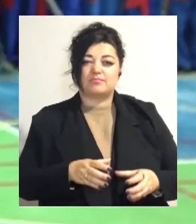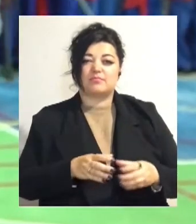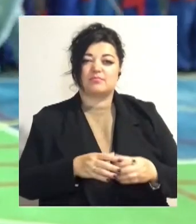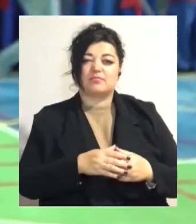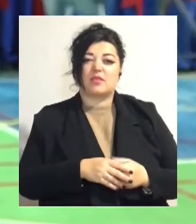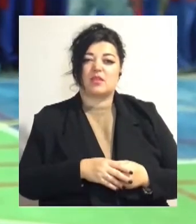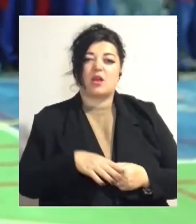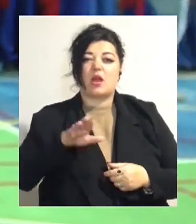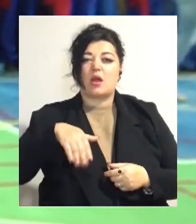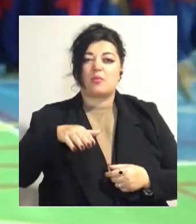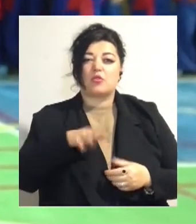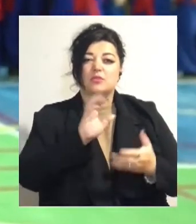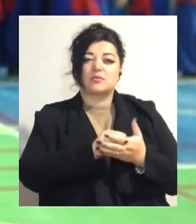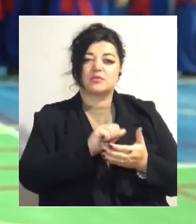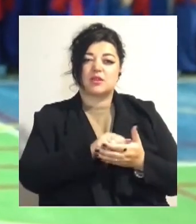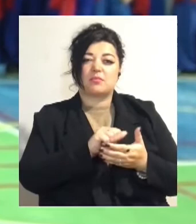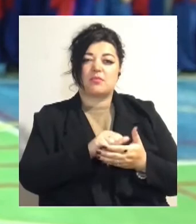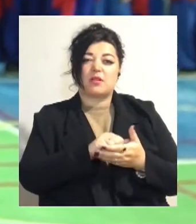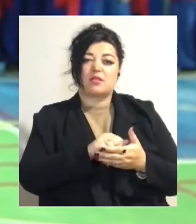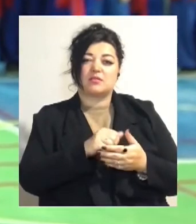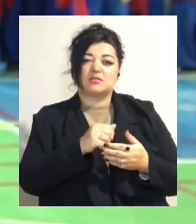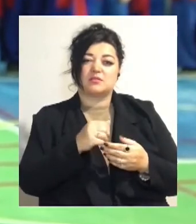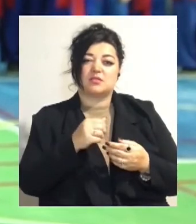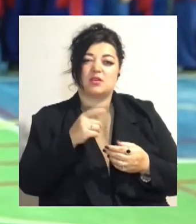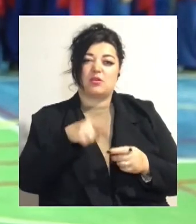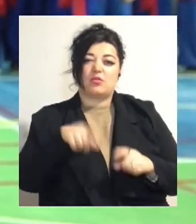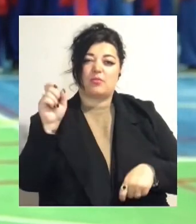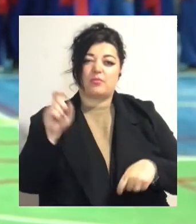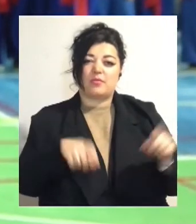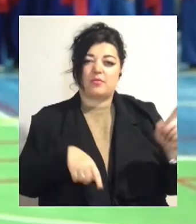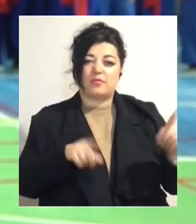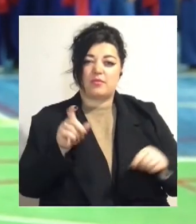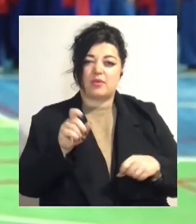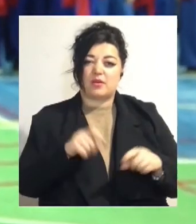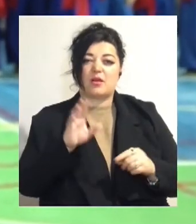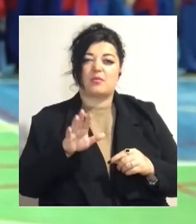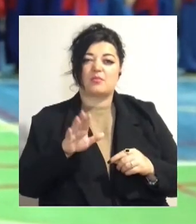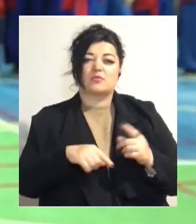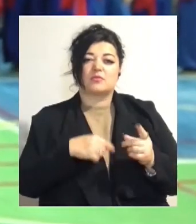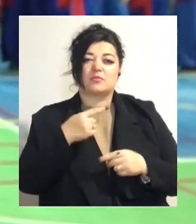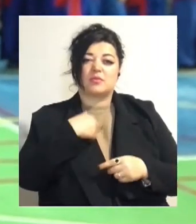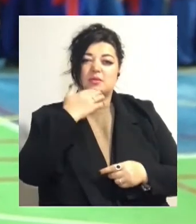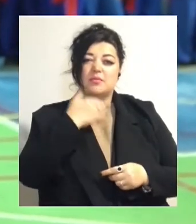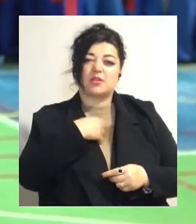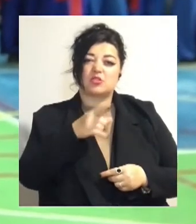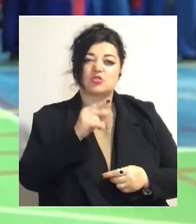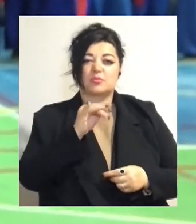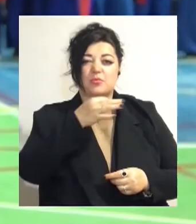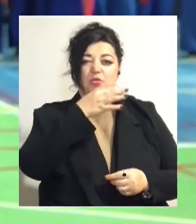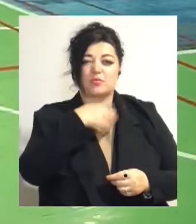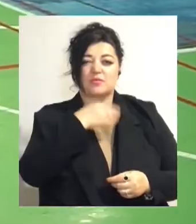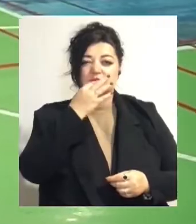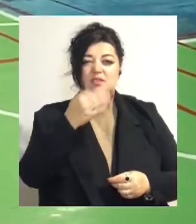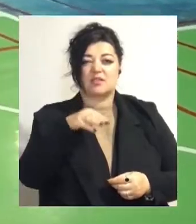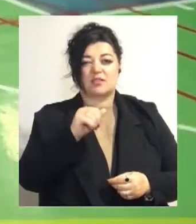Потім займалася, скільки могла. Потім на другий раз мене питали, чи мені тут подобається. Я сказала, що так, і я почала